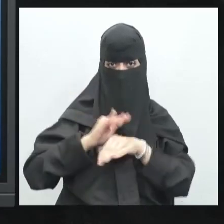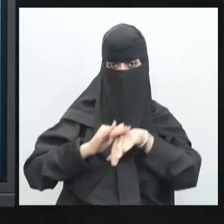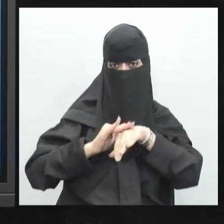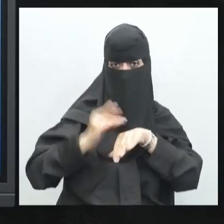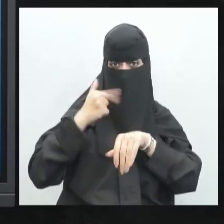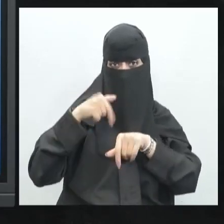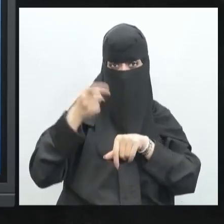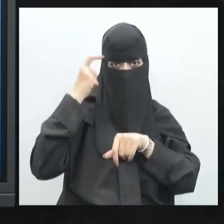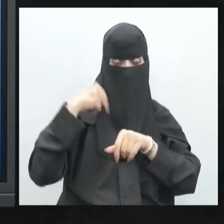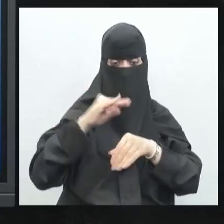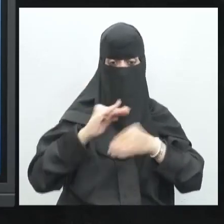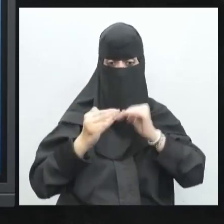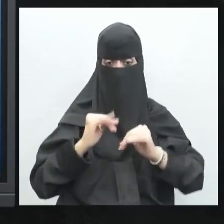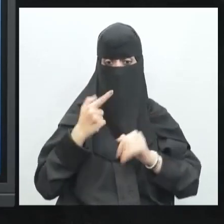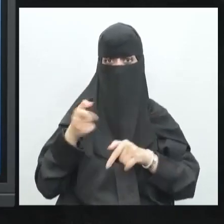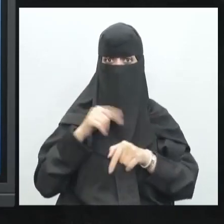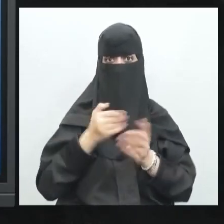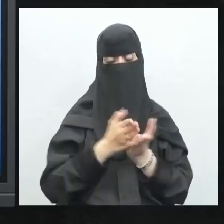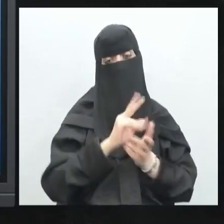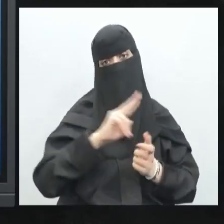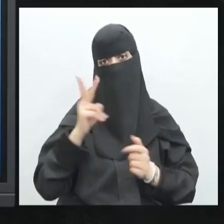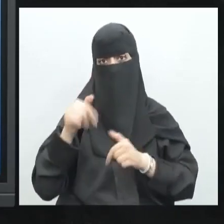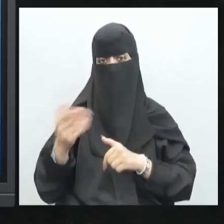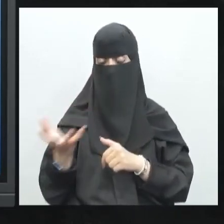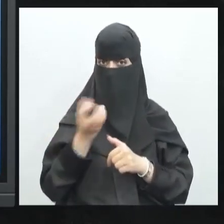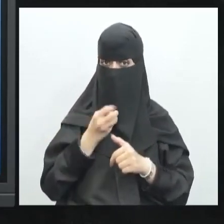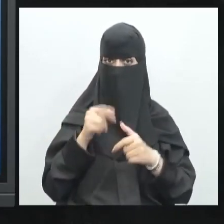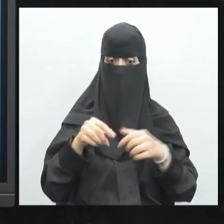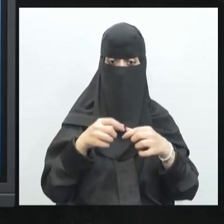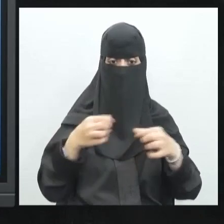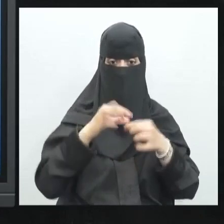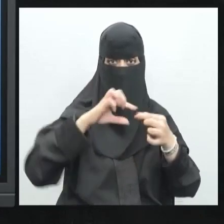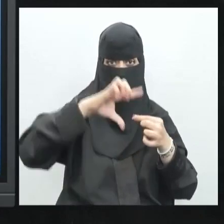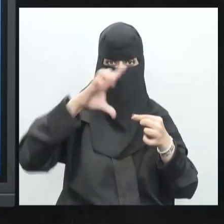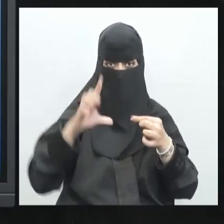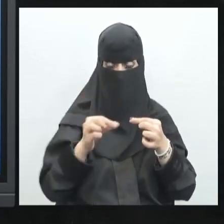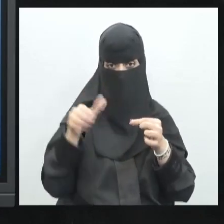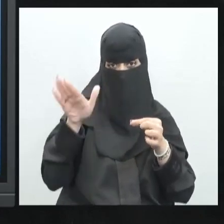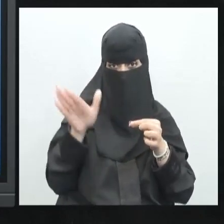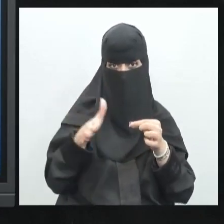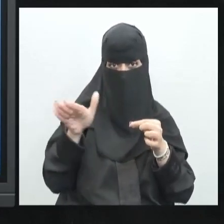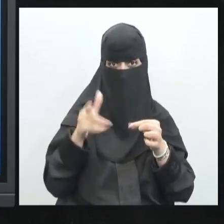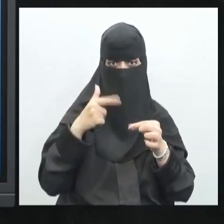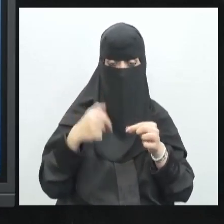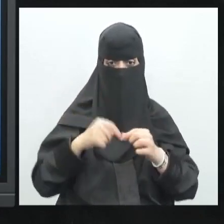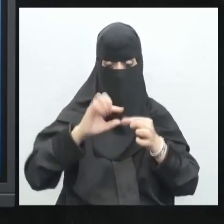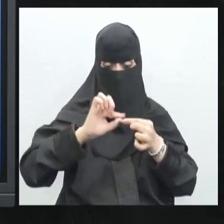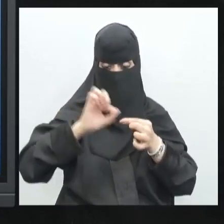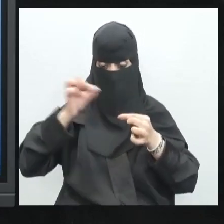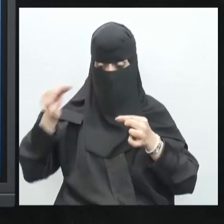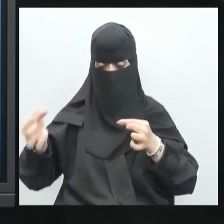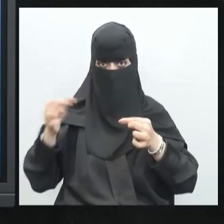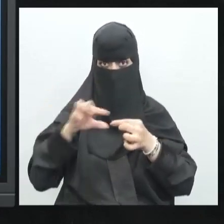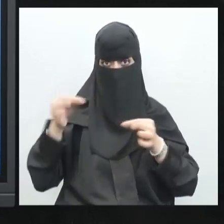الجناح ليتعرف على تركيبه هنا بطريقة مختلفة يطلب مننا أخذ جناح لدجاجة والقيام بنزع الجل